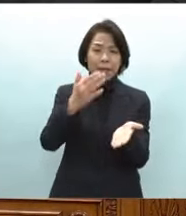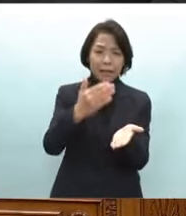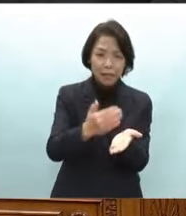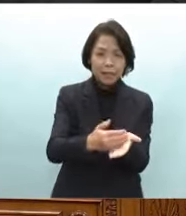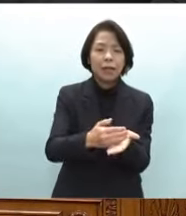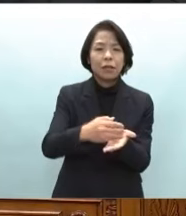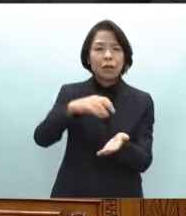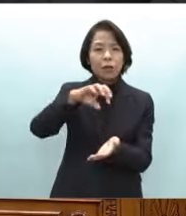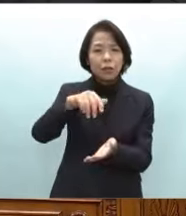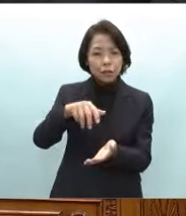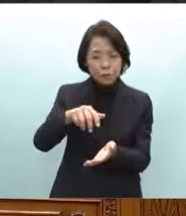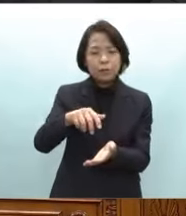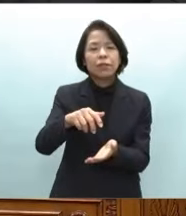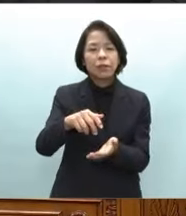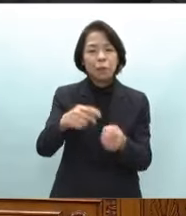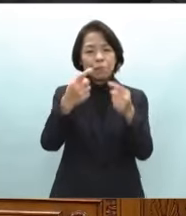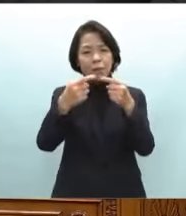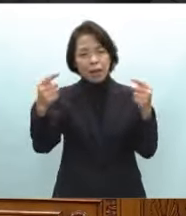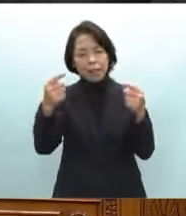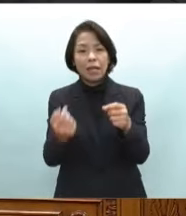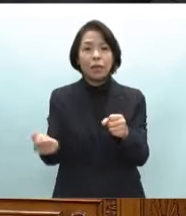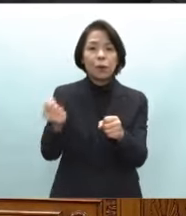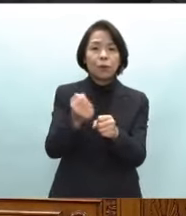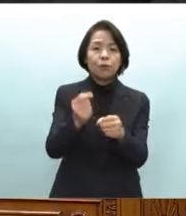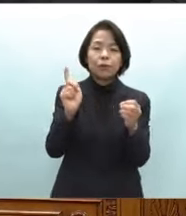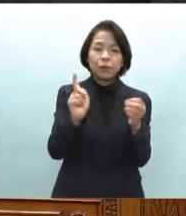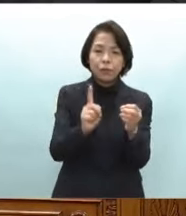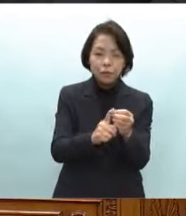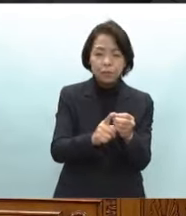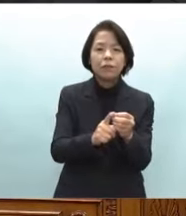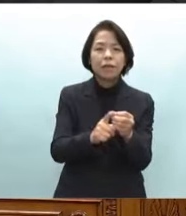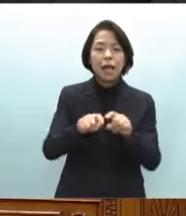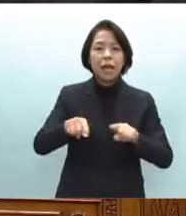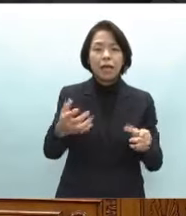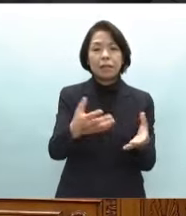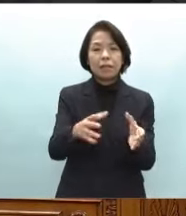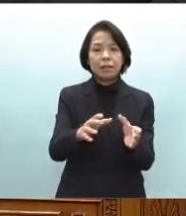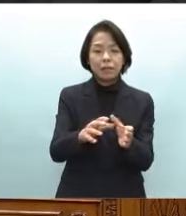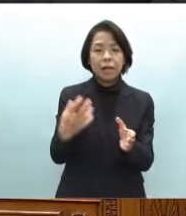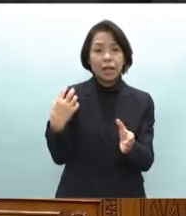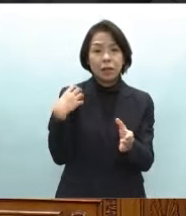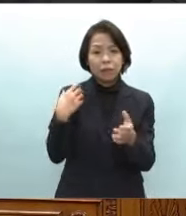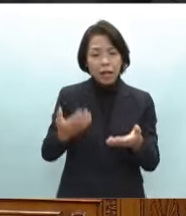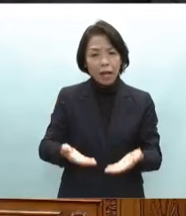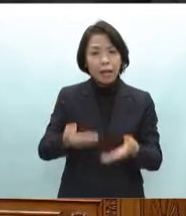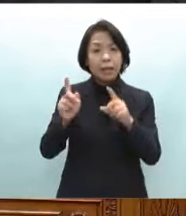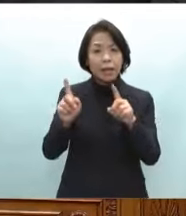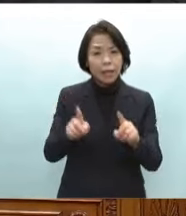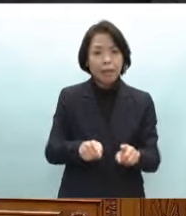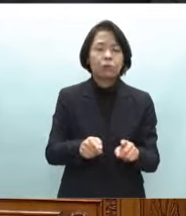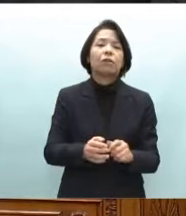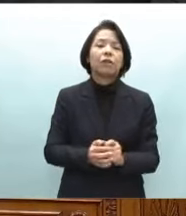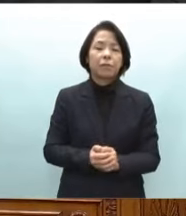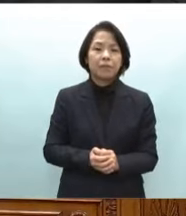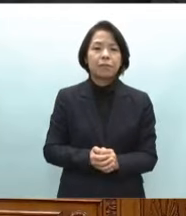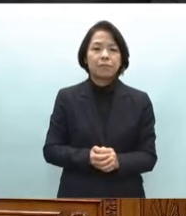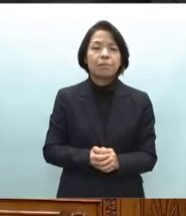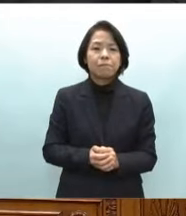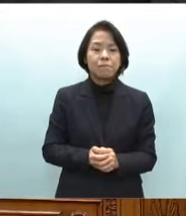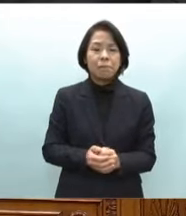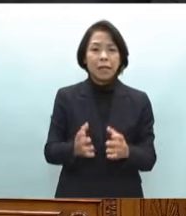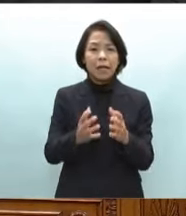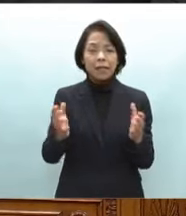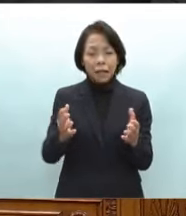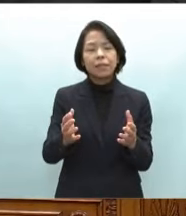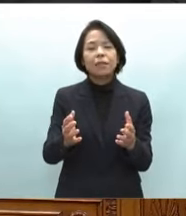送電線などの復旧に向け被災自治体の負担が大幅に軽減されますさらに大規模災